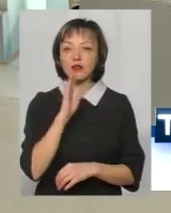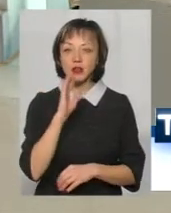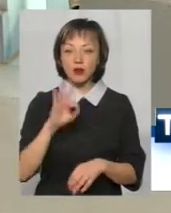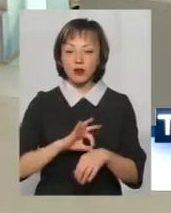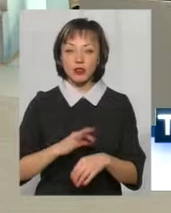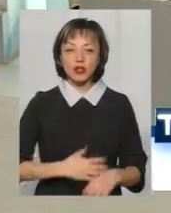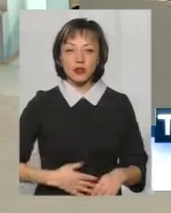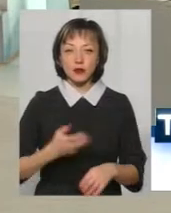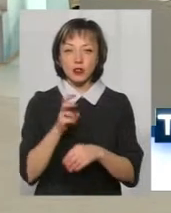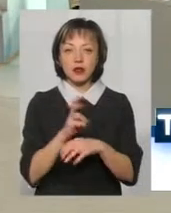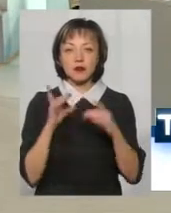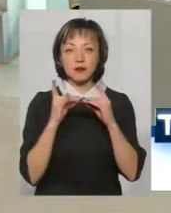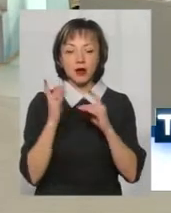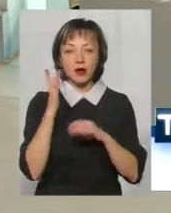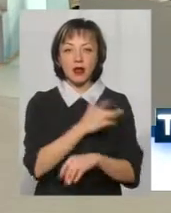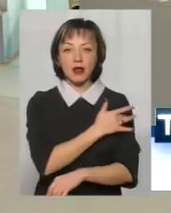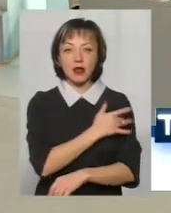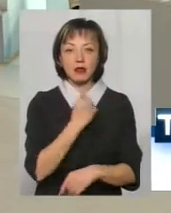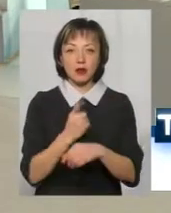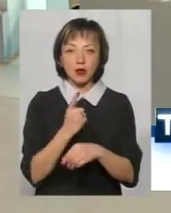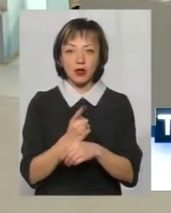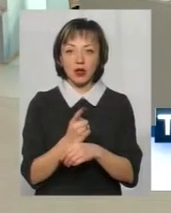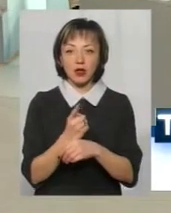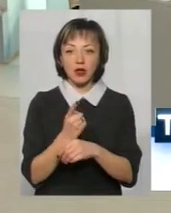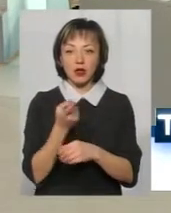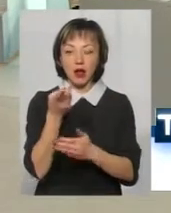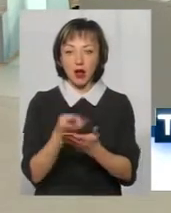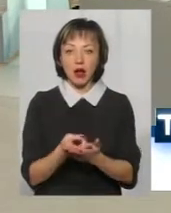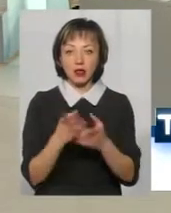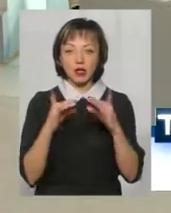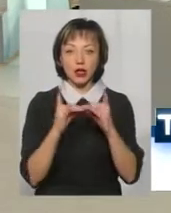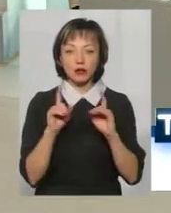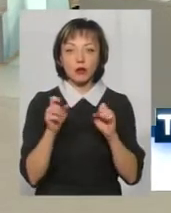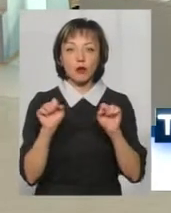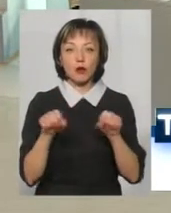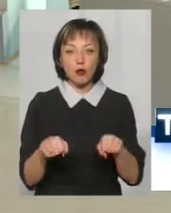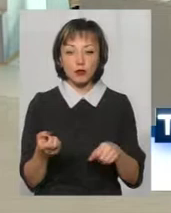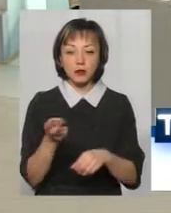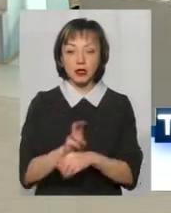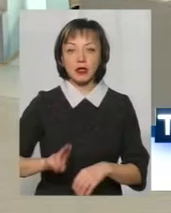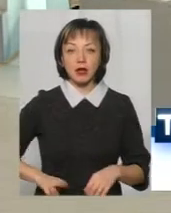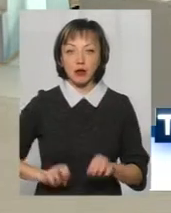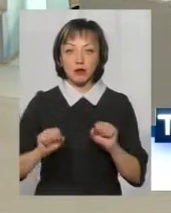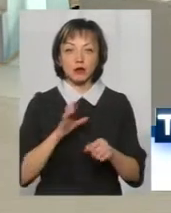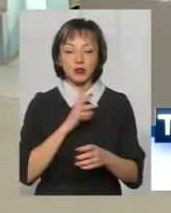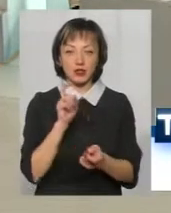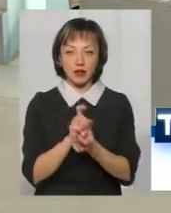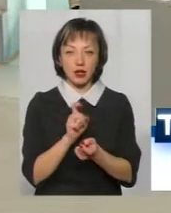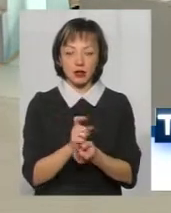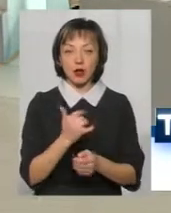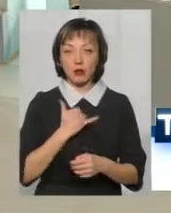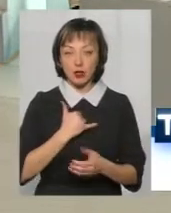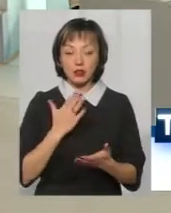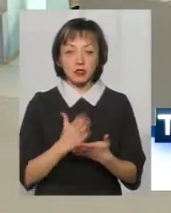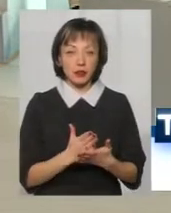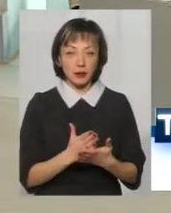і дівчинка прийшла в спальню, і її няня забороняє лягати в спальню на ліжку, тому що, може, прийде директор і, може, буде сваритися. А в нас